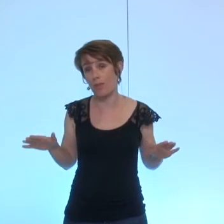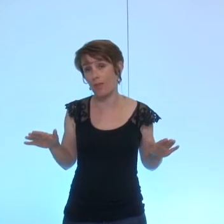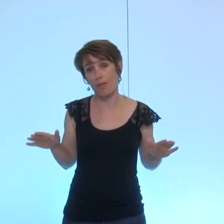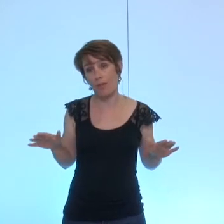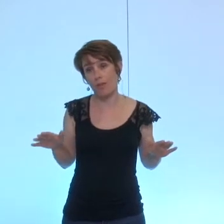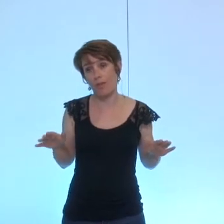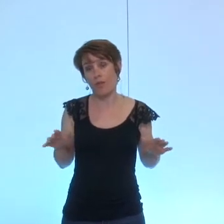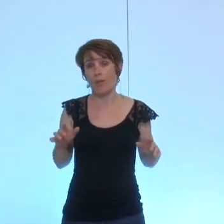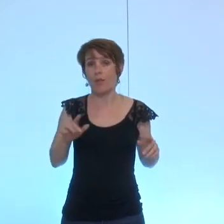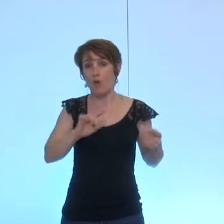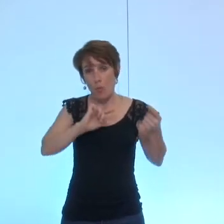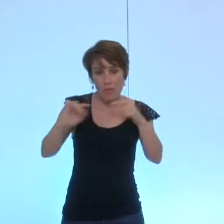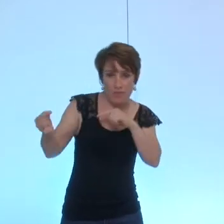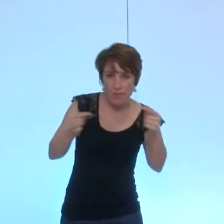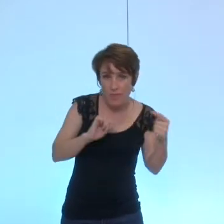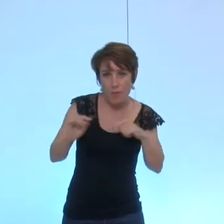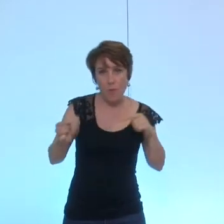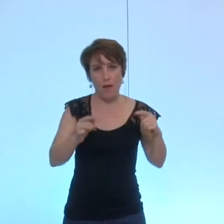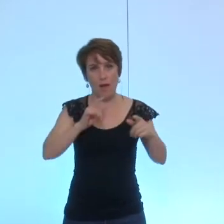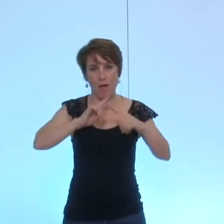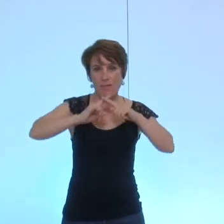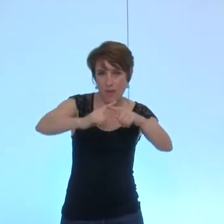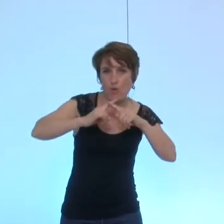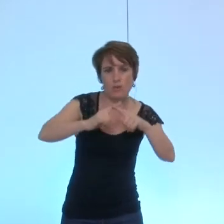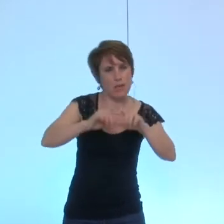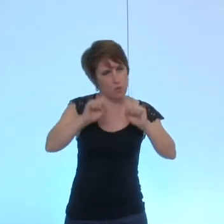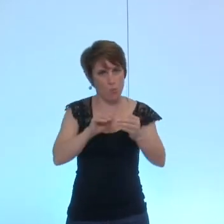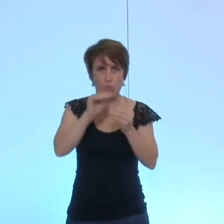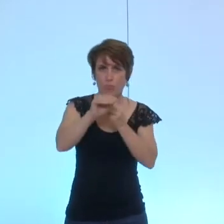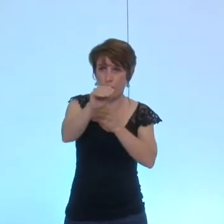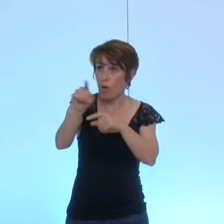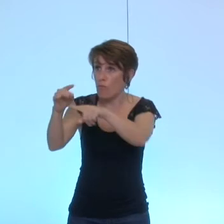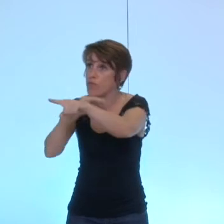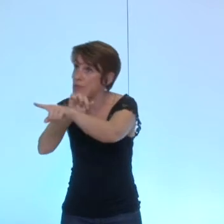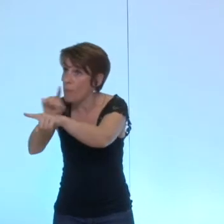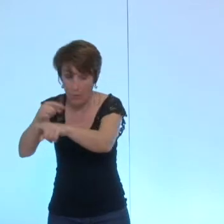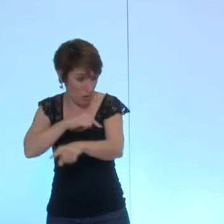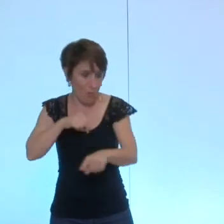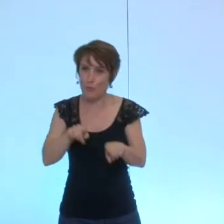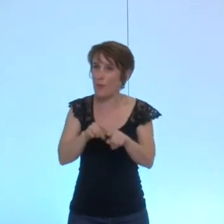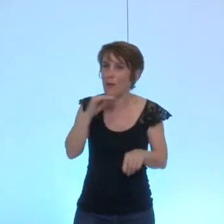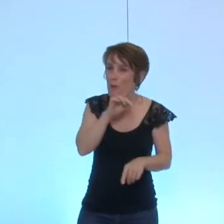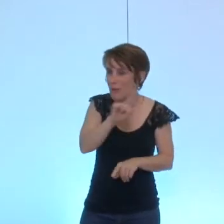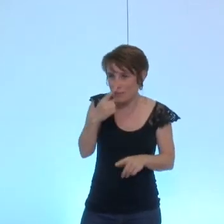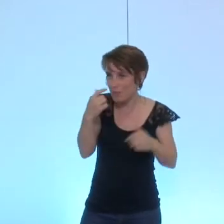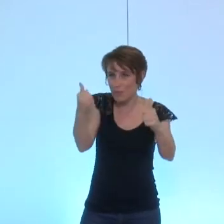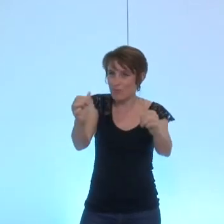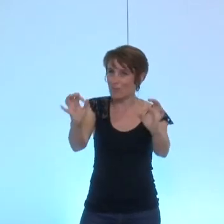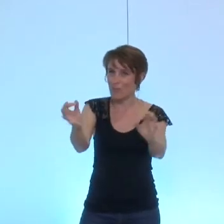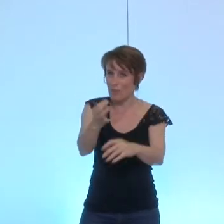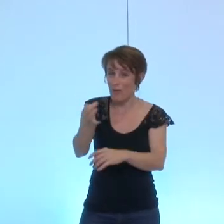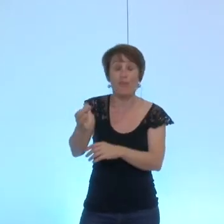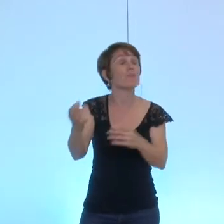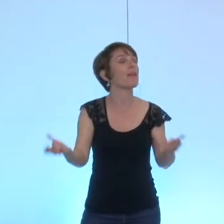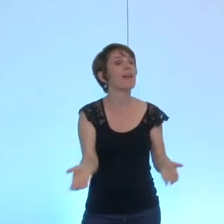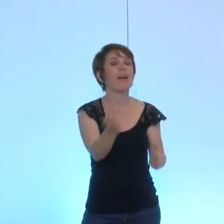discussions et des négociations dont on peut travailler exactement vous n'êtes pas pressés non plus nous non plus donc tout va bien tout va bien je mets cette